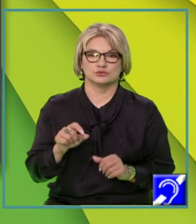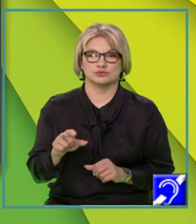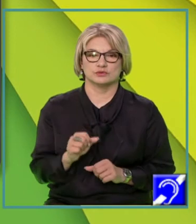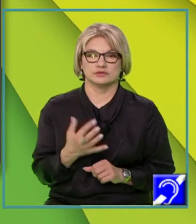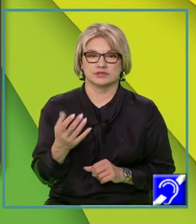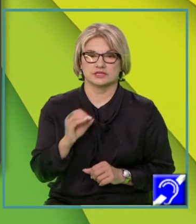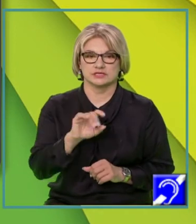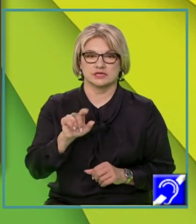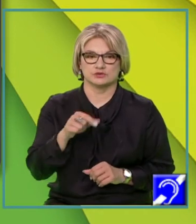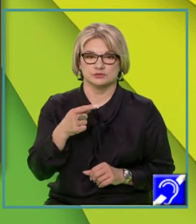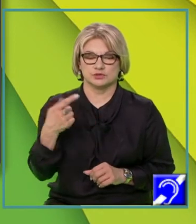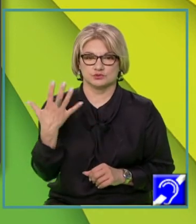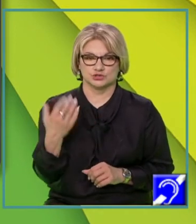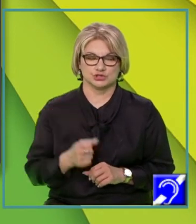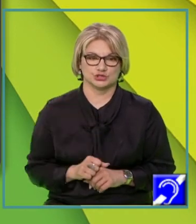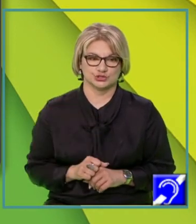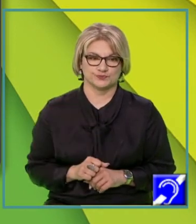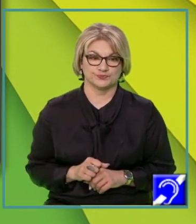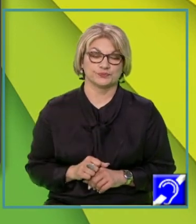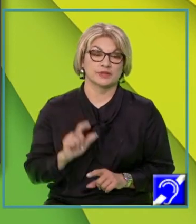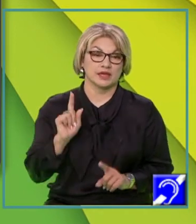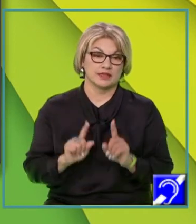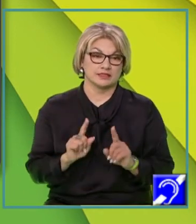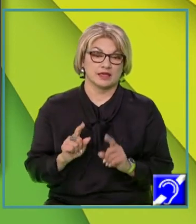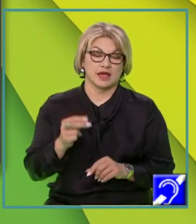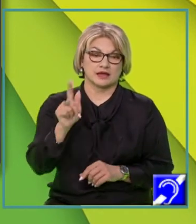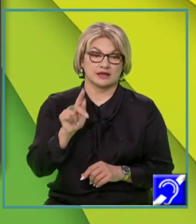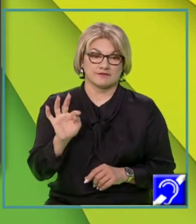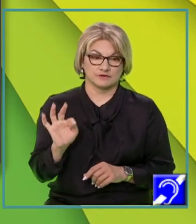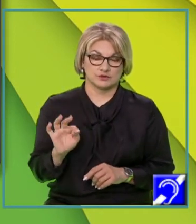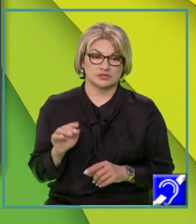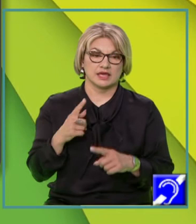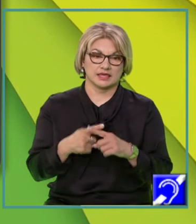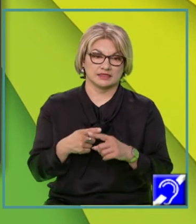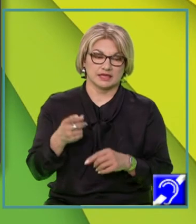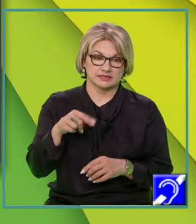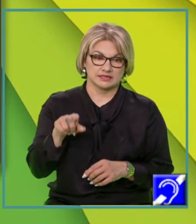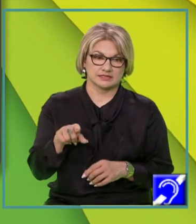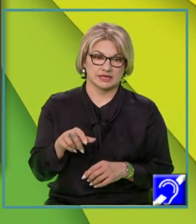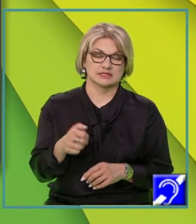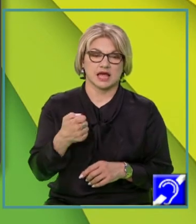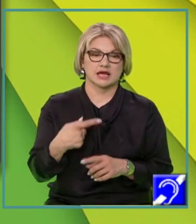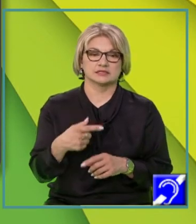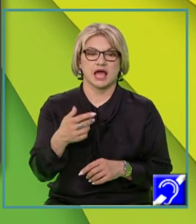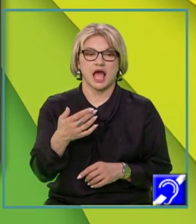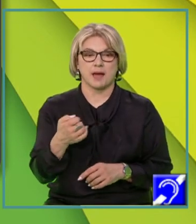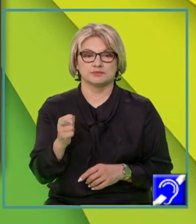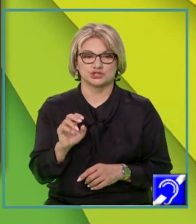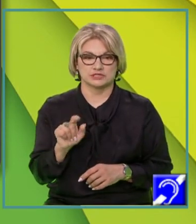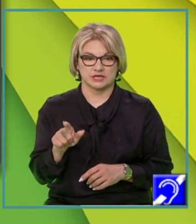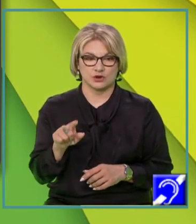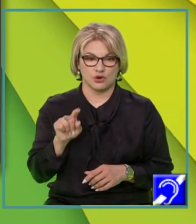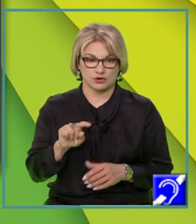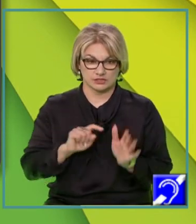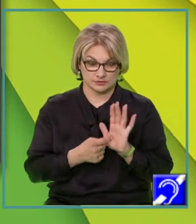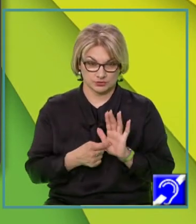și minus 5. Dacă graficul funcției intersectează axa absciselor în acest punct, atunci vom